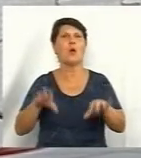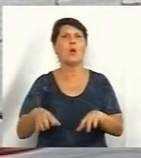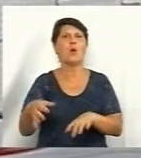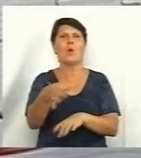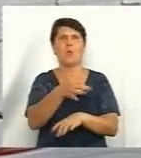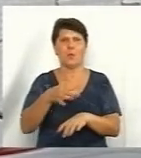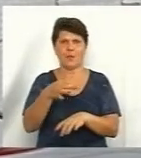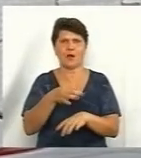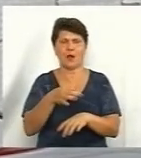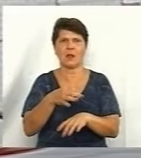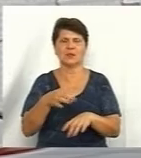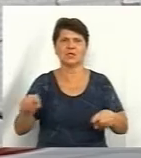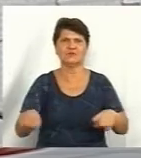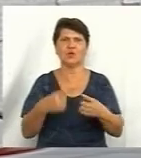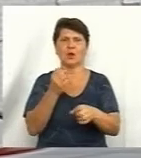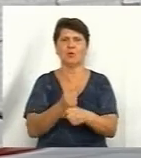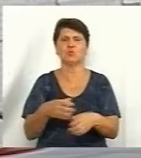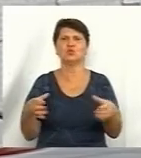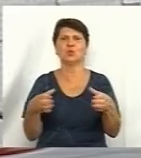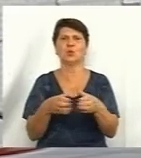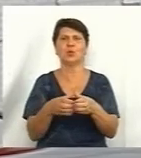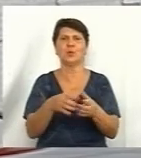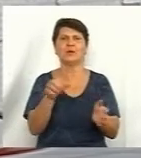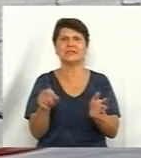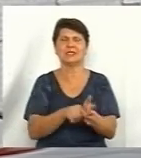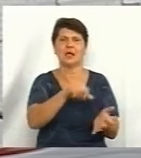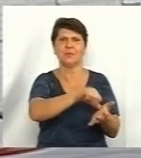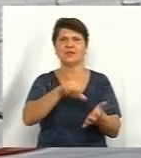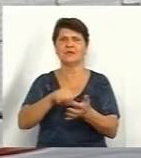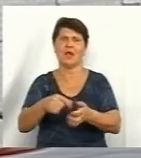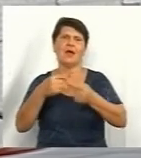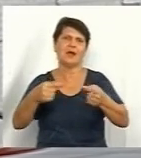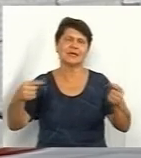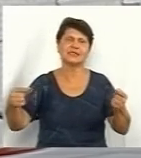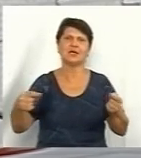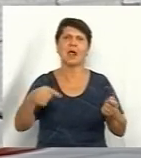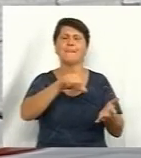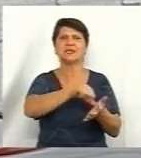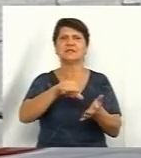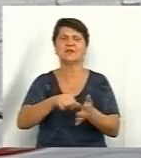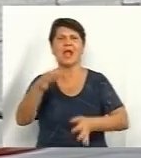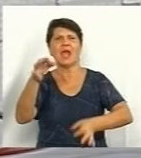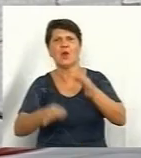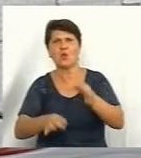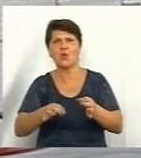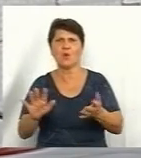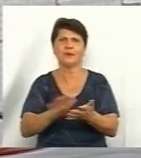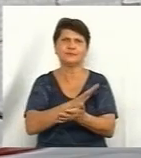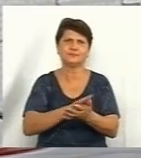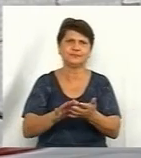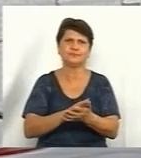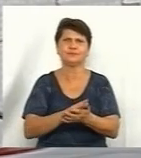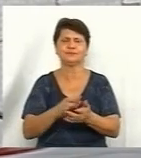створити робочу групу з представник різних відомств, тобто екології, санстанції, лісового